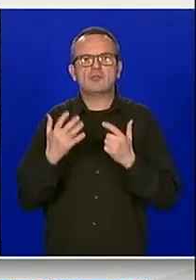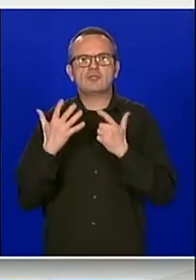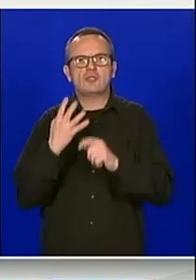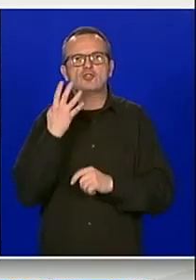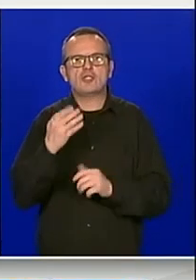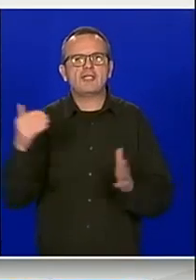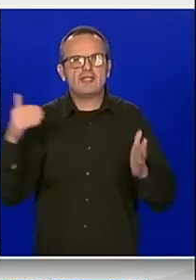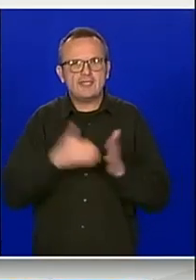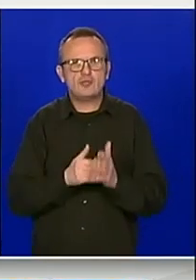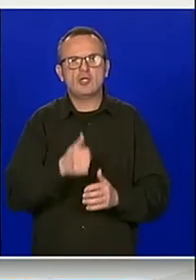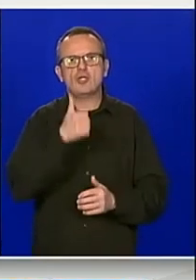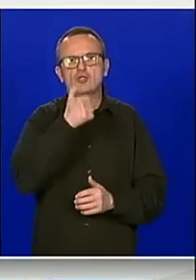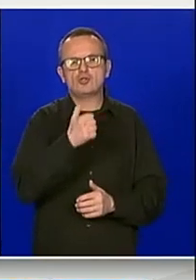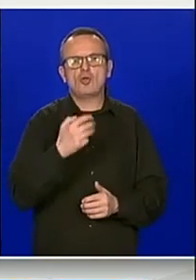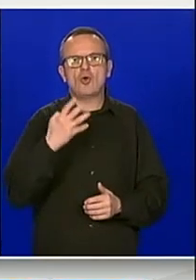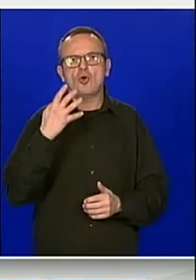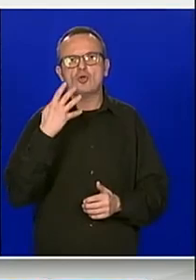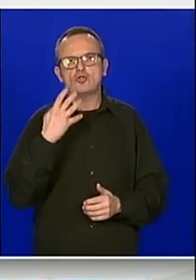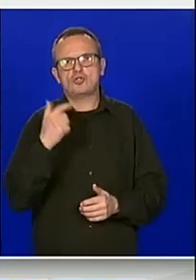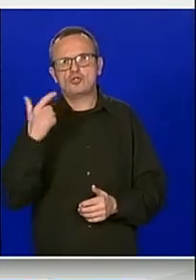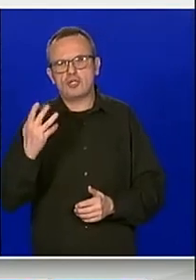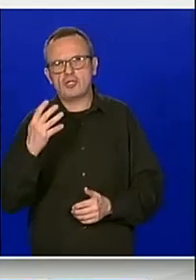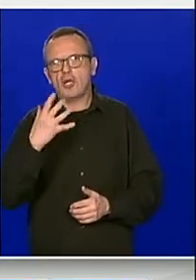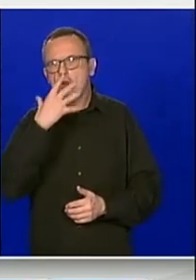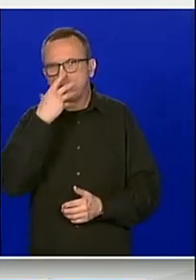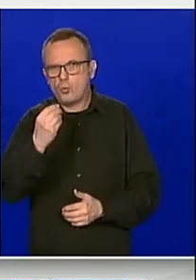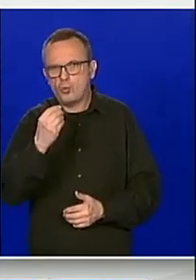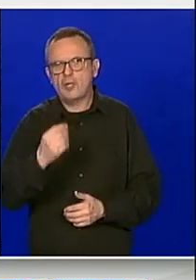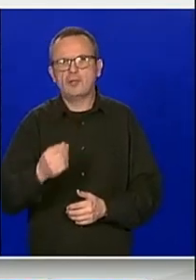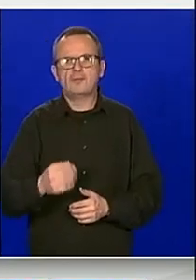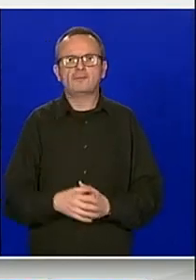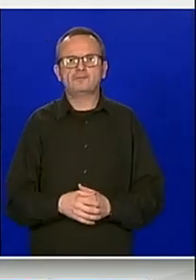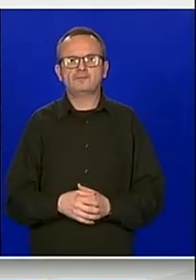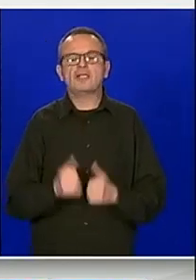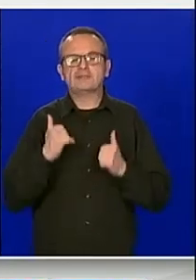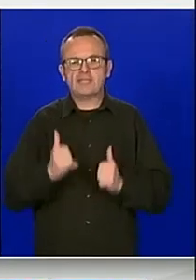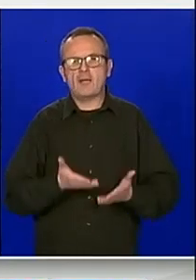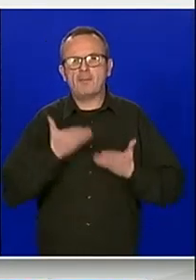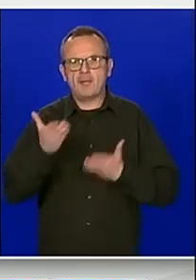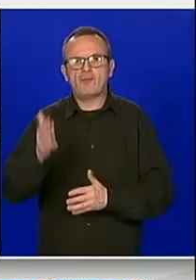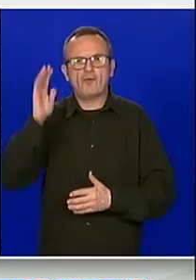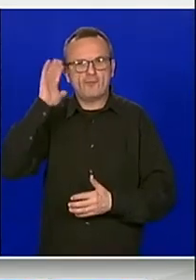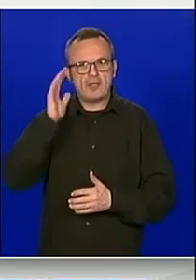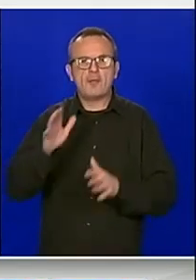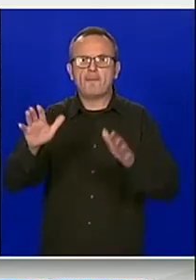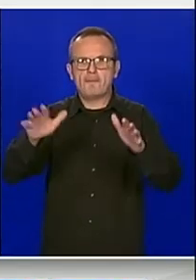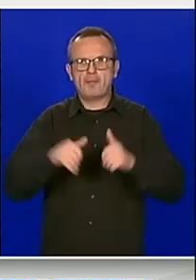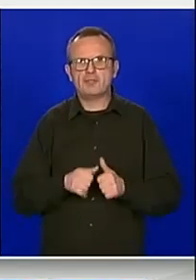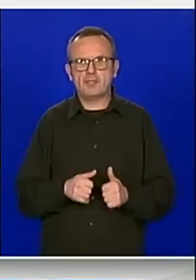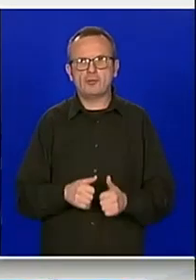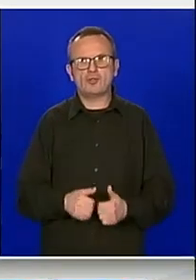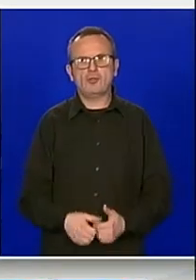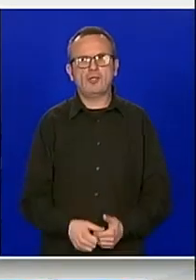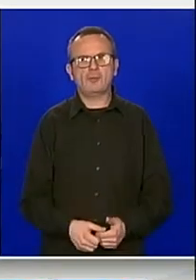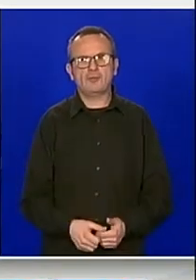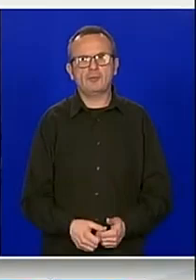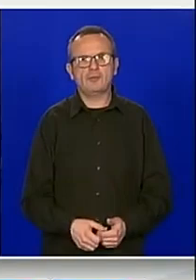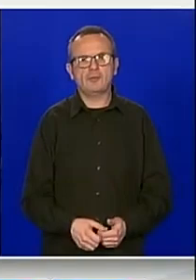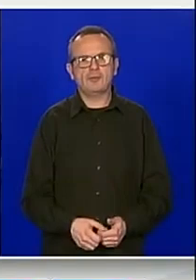.194 kune i 37 lipa. Predlažemo vladi da prihvati predmetno izvješće. Hvala vam lijepa.